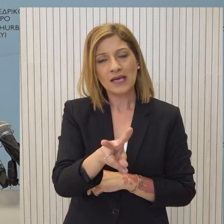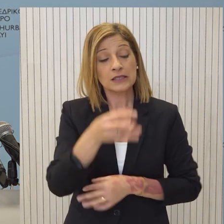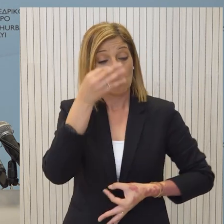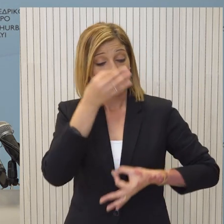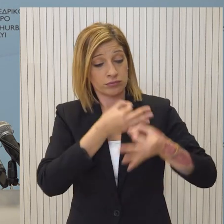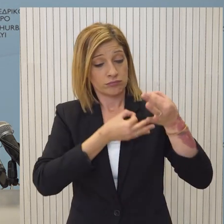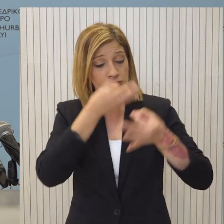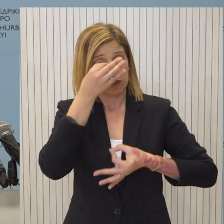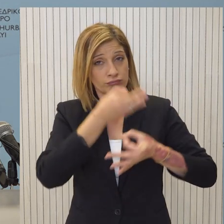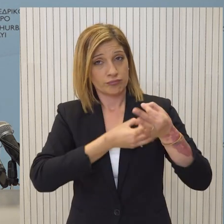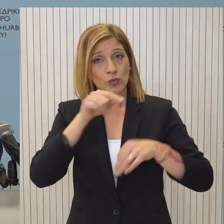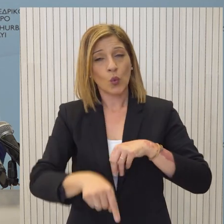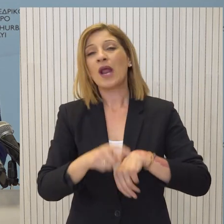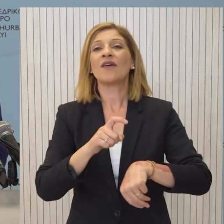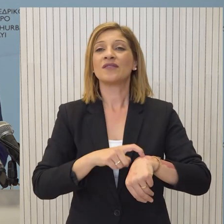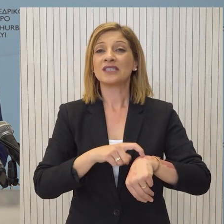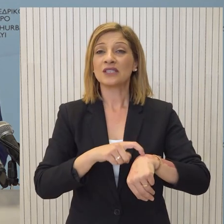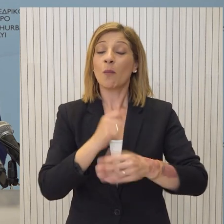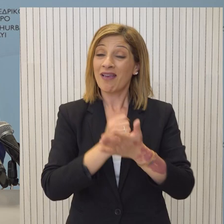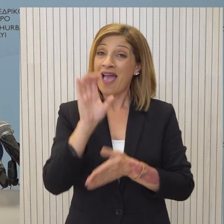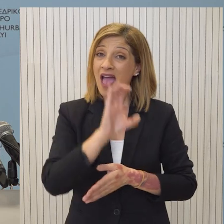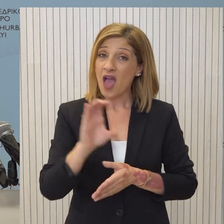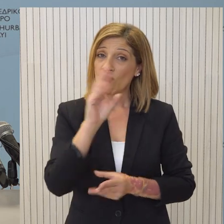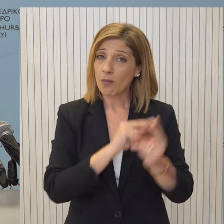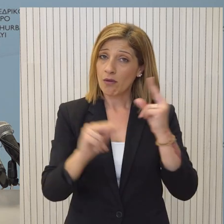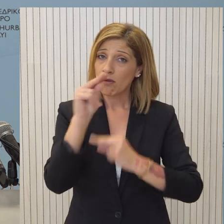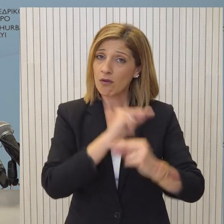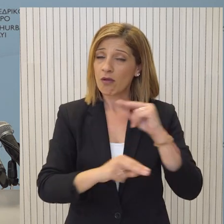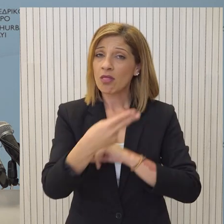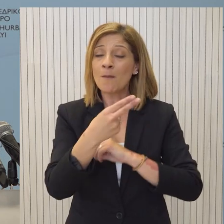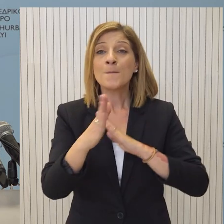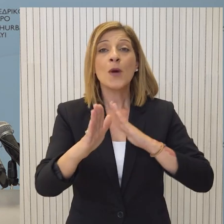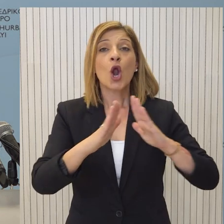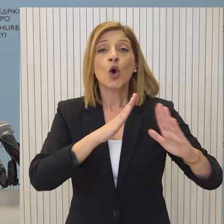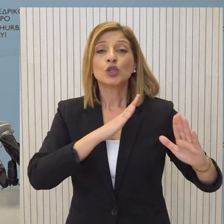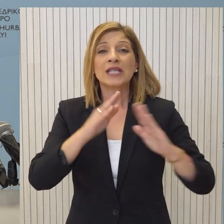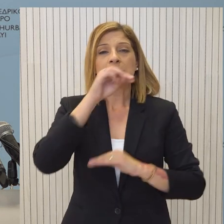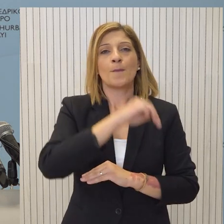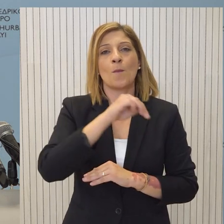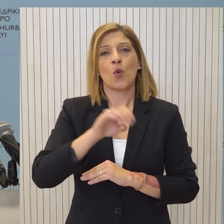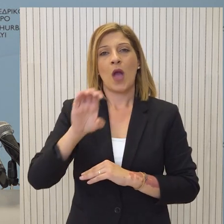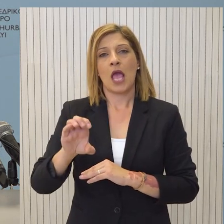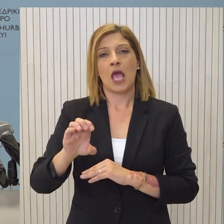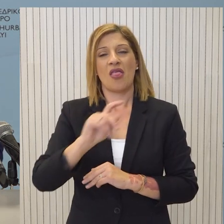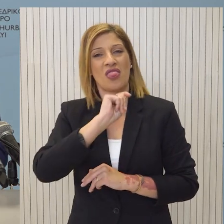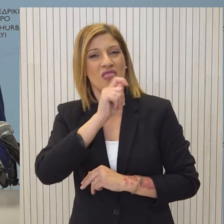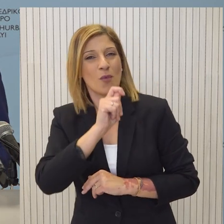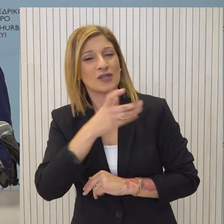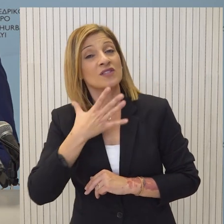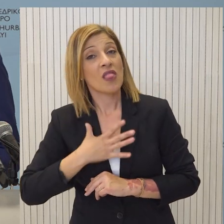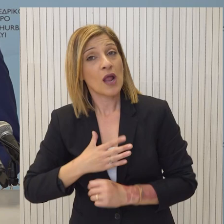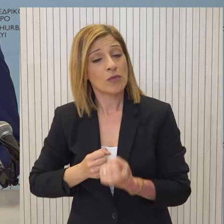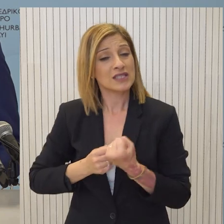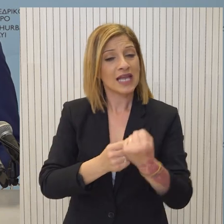συζήτηση η οποία διεξάγεται αυτή την στιγμή και ενώπιον του Ευρωπαϊκού Κοινοβουλίου είναι ως προς την προστασία των μέσων μαζικής ενημέρωσης είναι ως προς τον τρόπο που θα